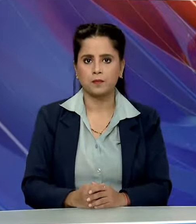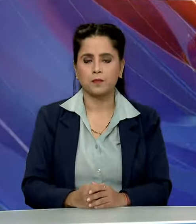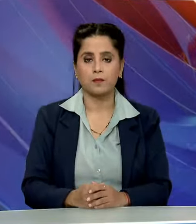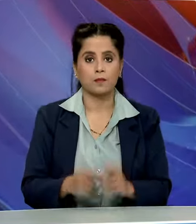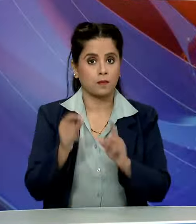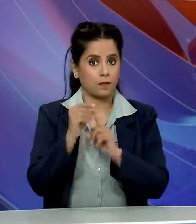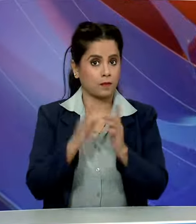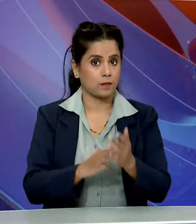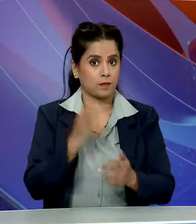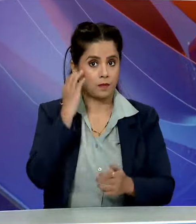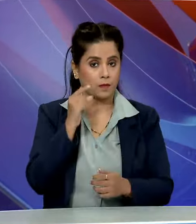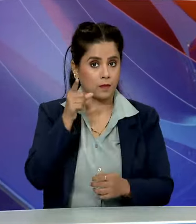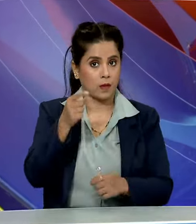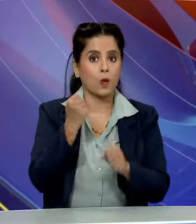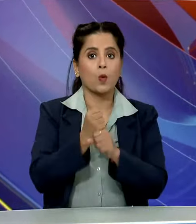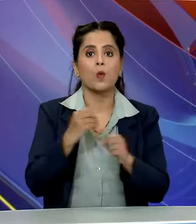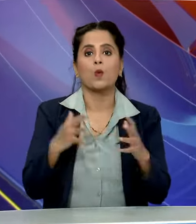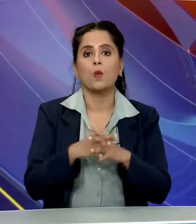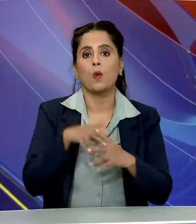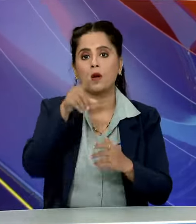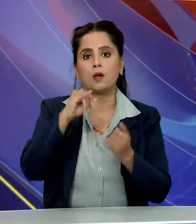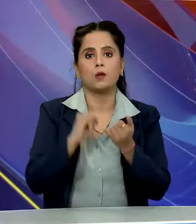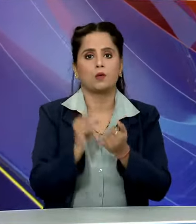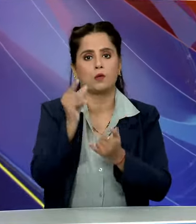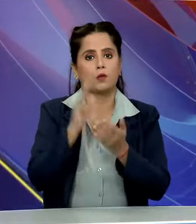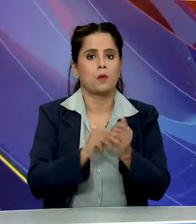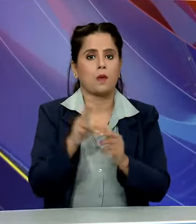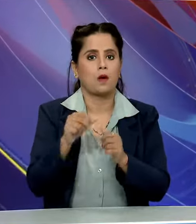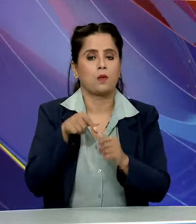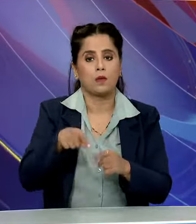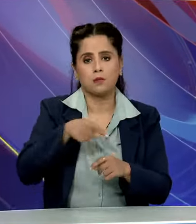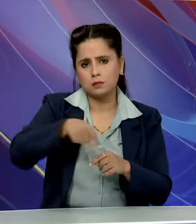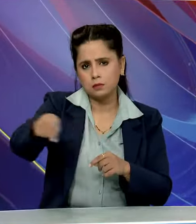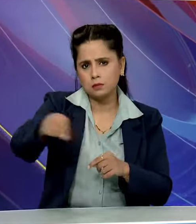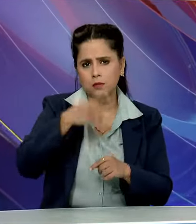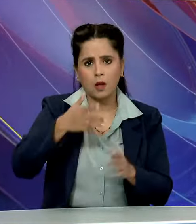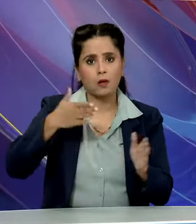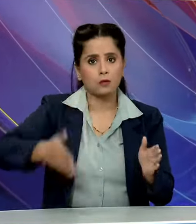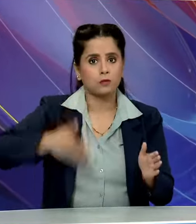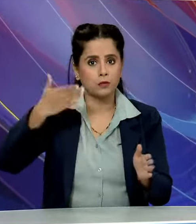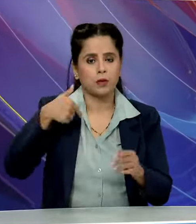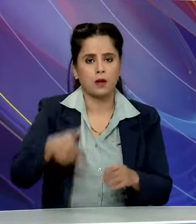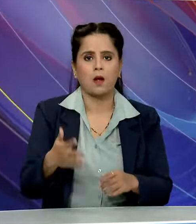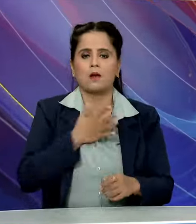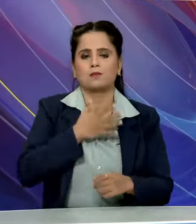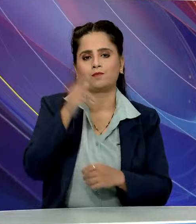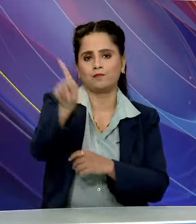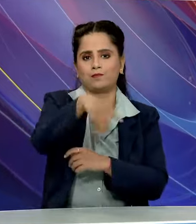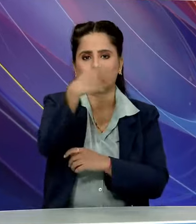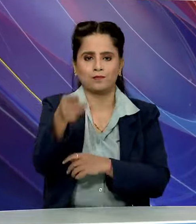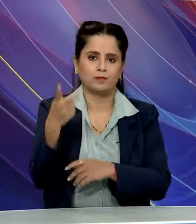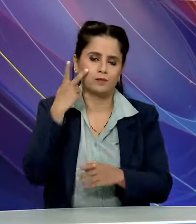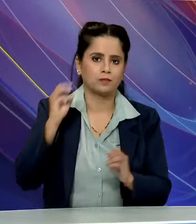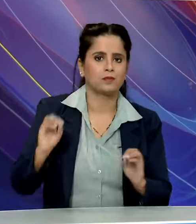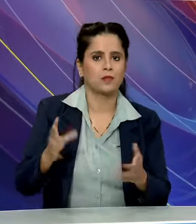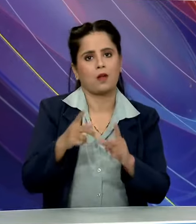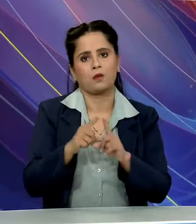प्रधान मंत्री मोदी ने ग्वालियर से सुमाफली के बीच चलने वाली ट्रेन को भी आज हरी जंडी दिखाई